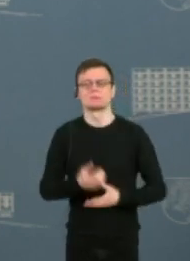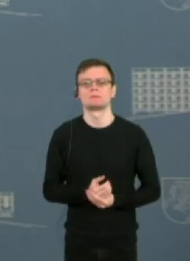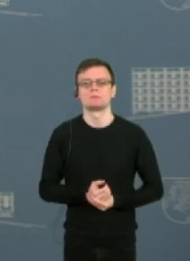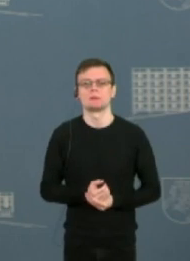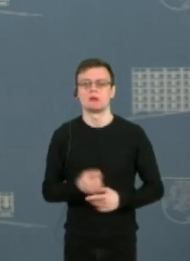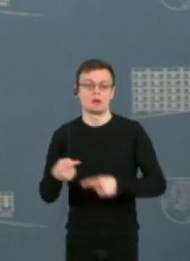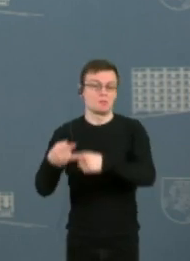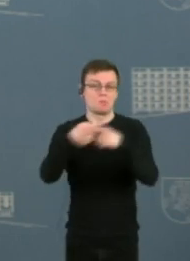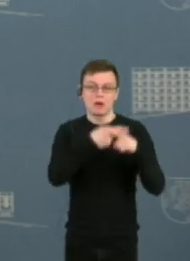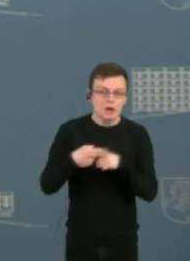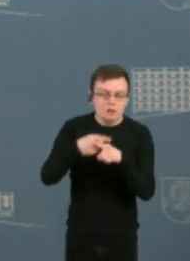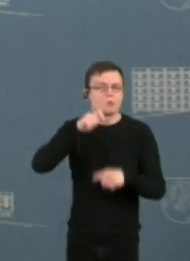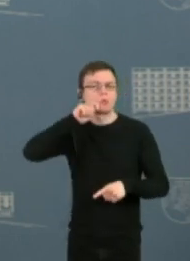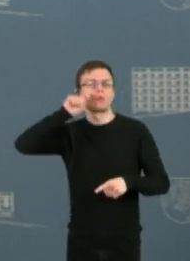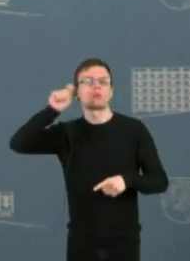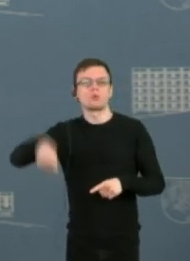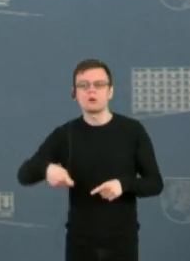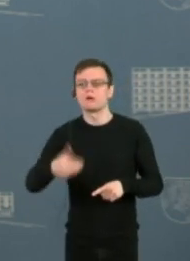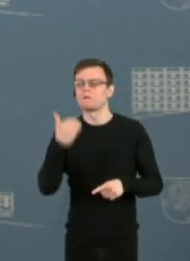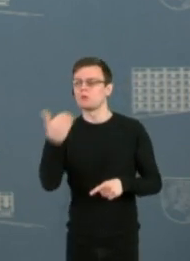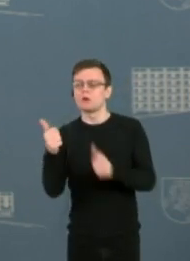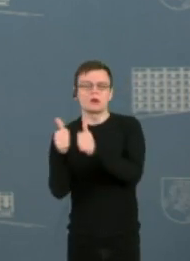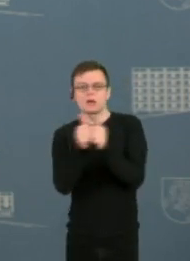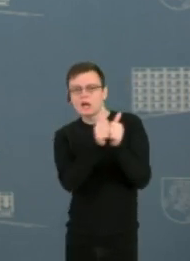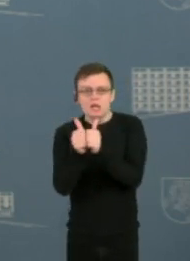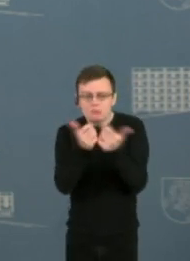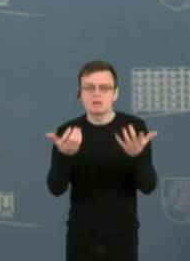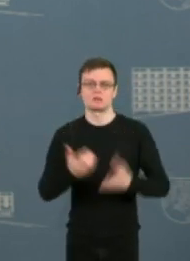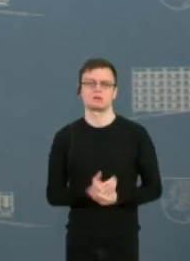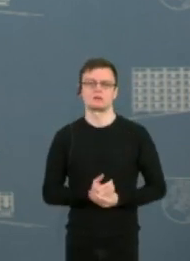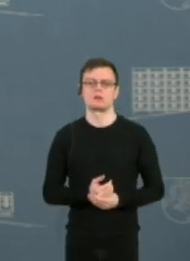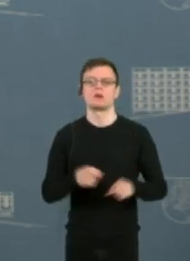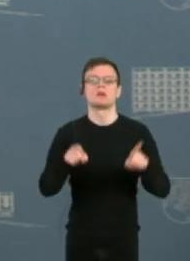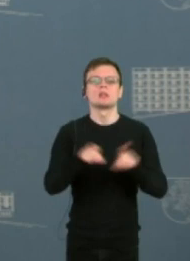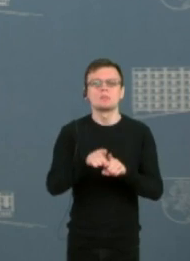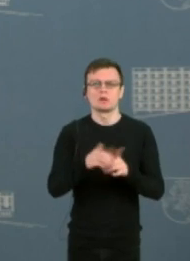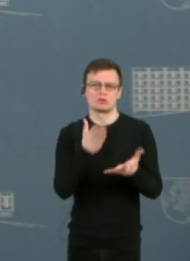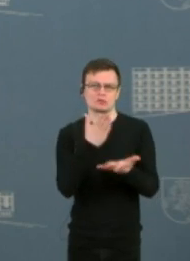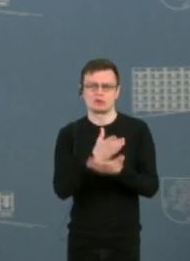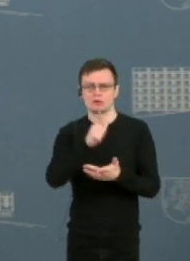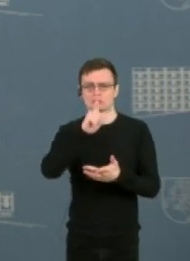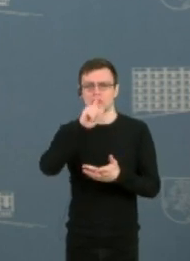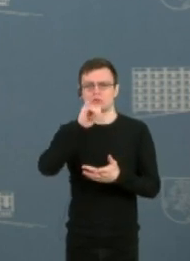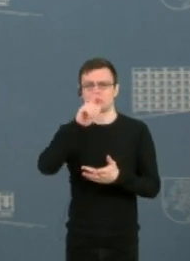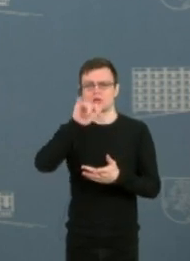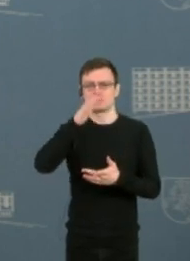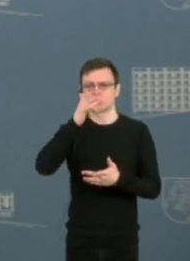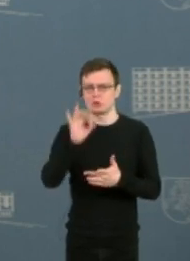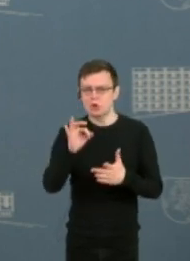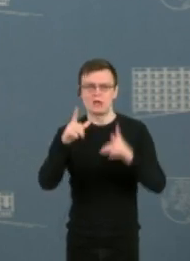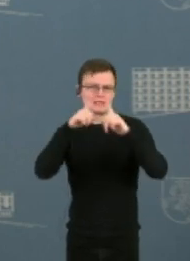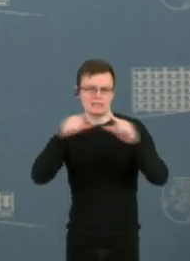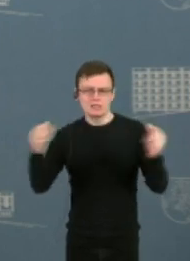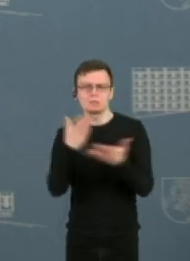Baltarusijoje, Ukraina yra mūsų kaimynės priklauso, liublino trikampio grupė ir taip pat